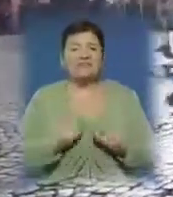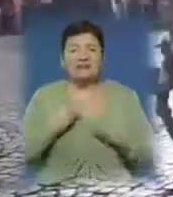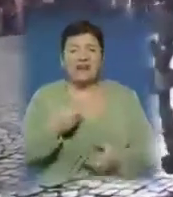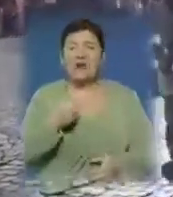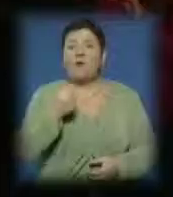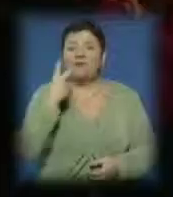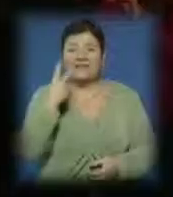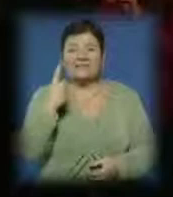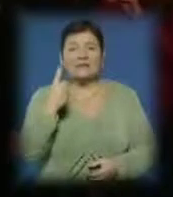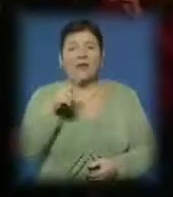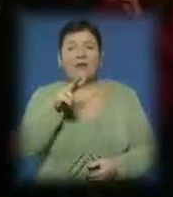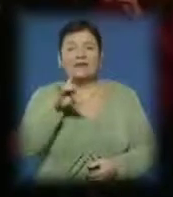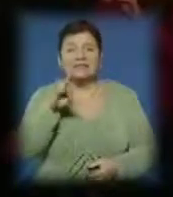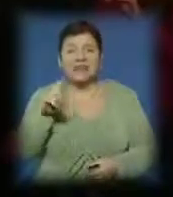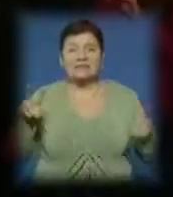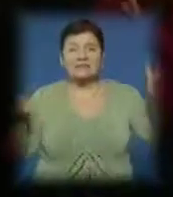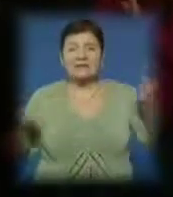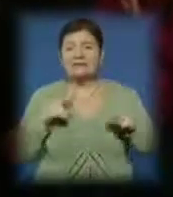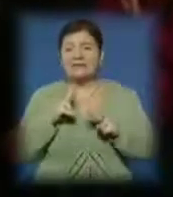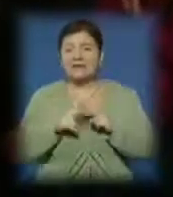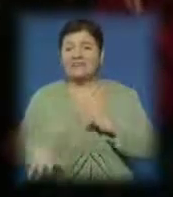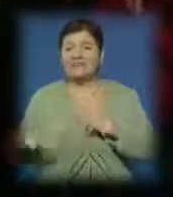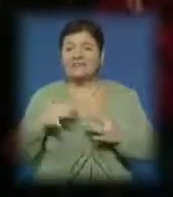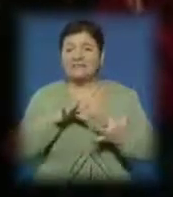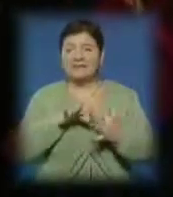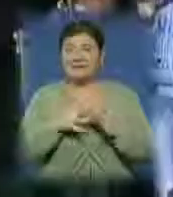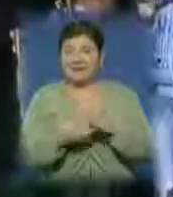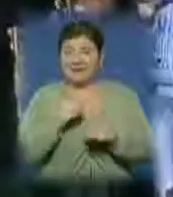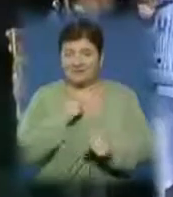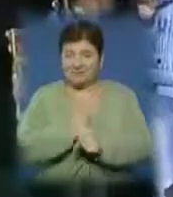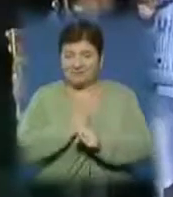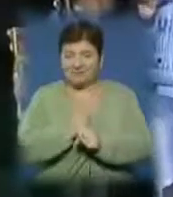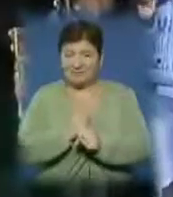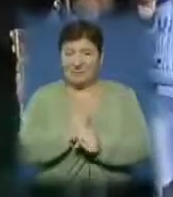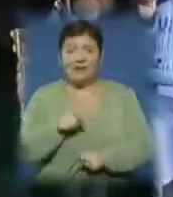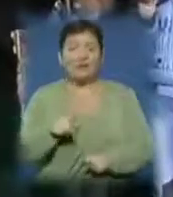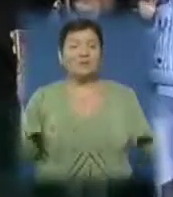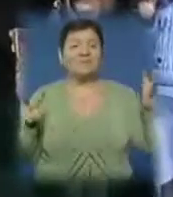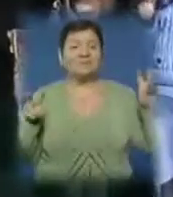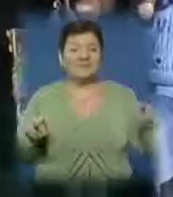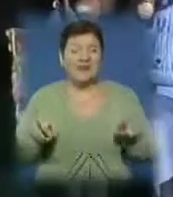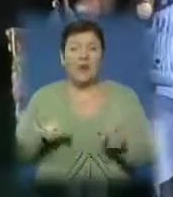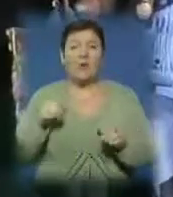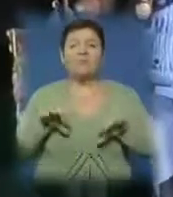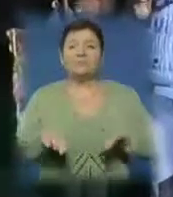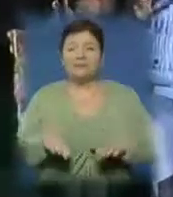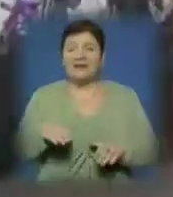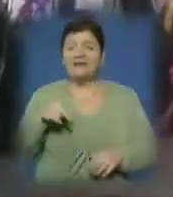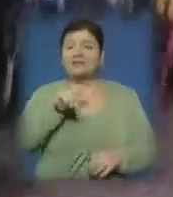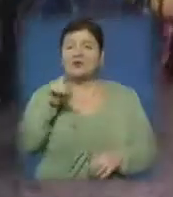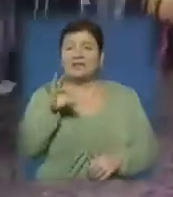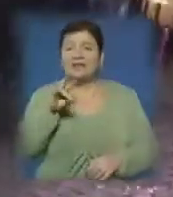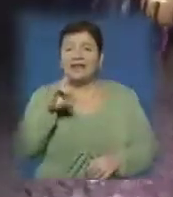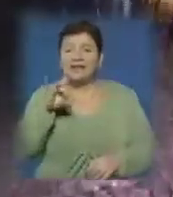листопада. І символізується свято закінчення усіх сільськогосподарських робіт. Тому символічно міський голова Мукачева Золтан Лендін